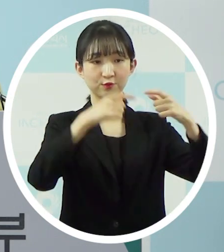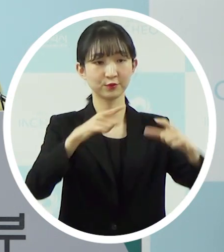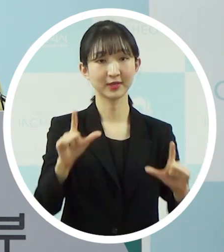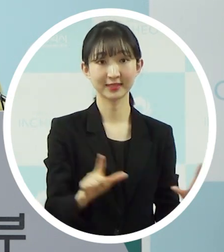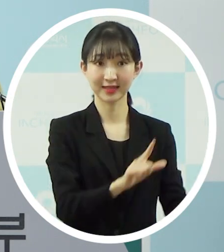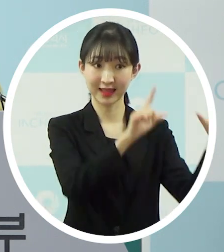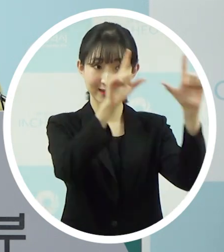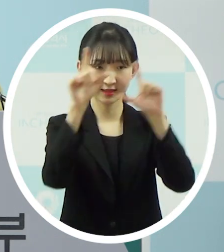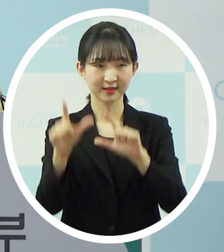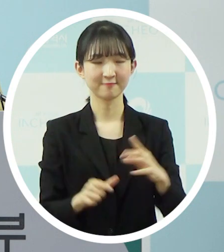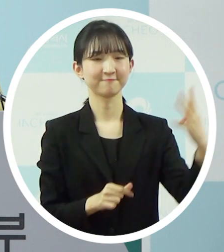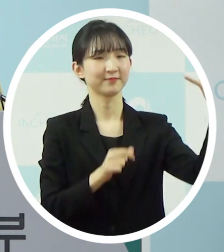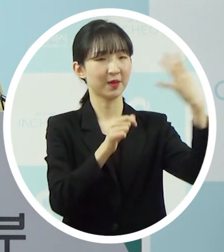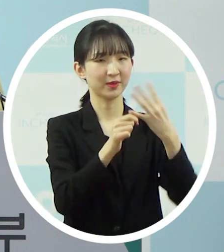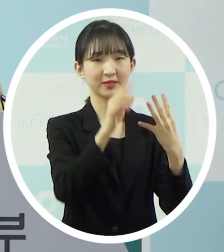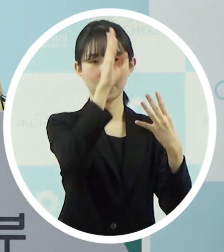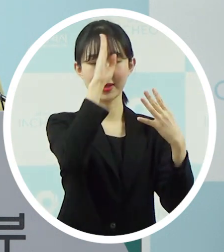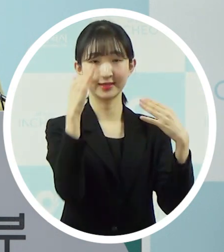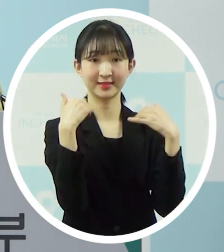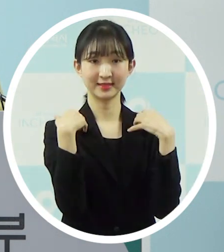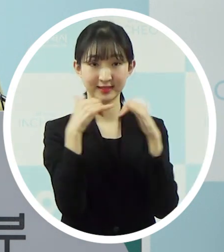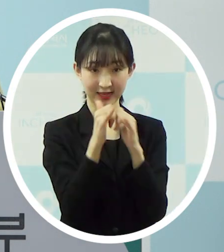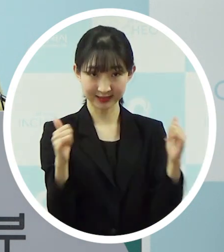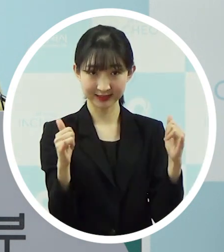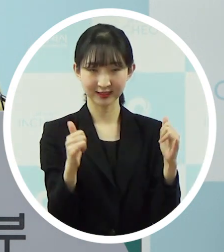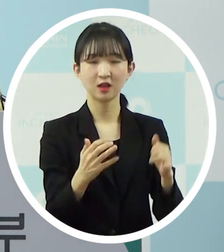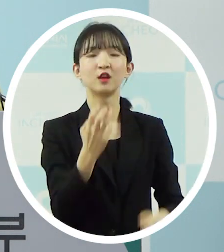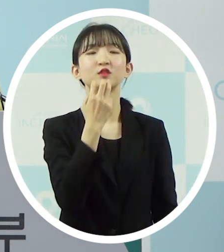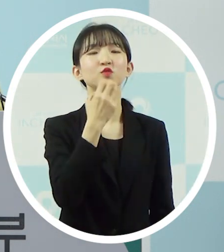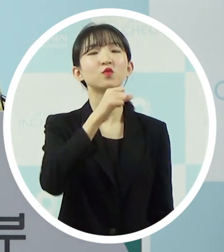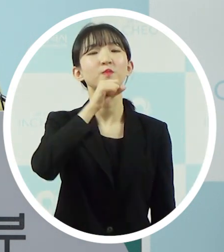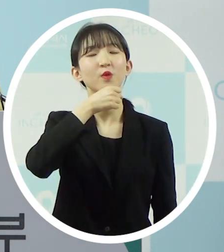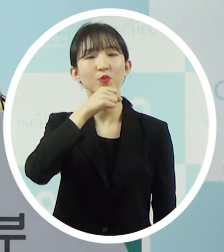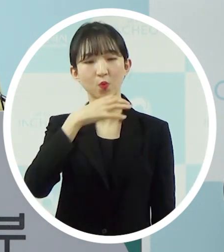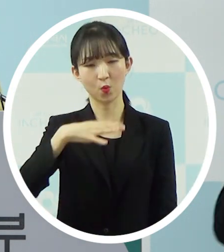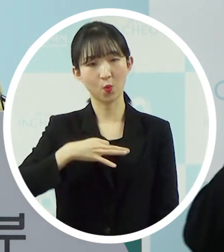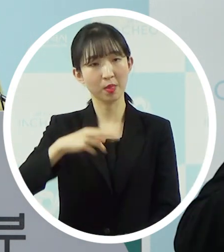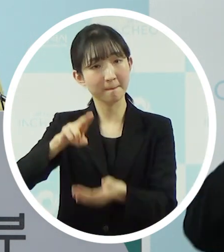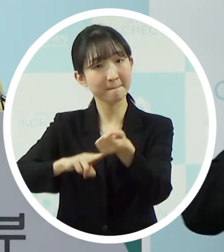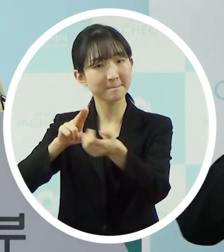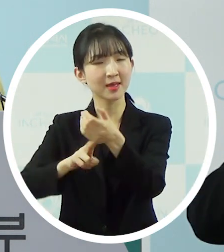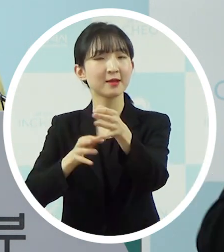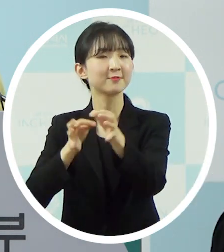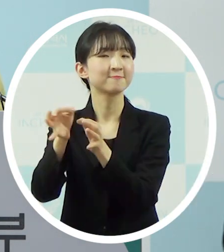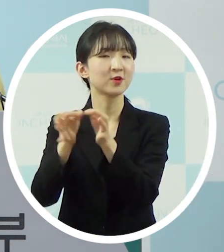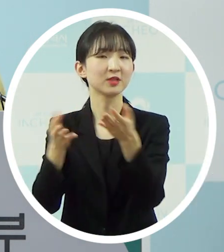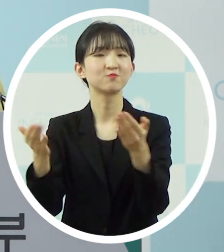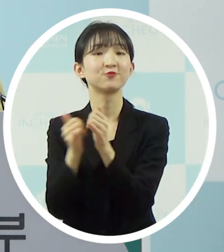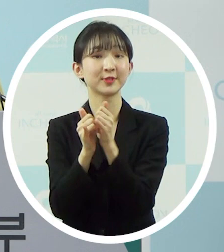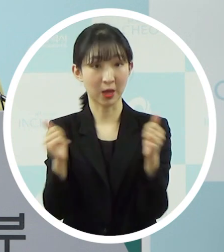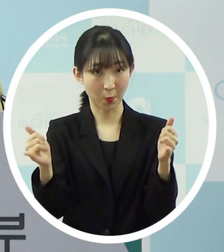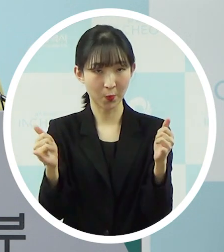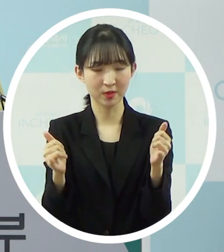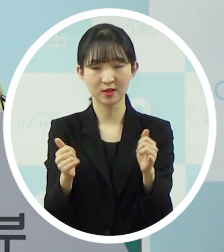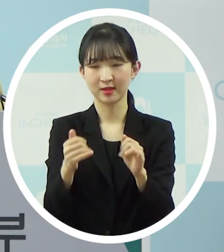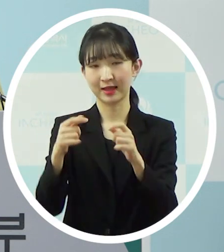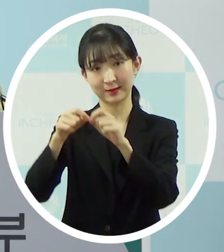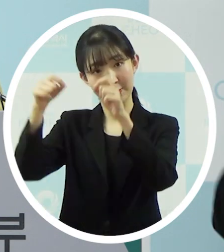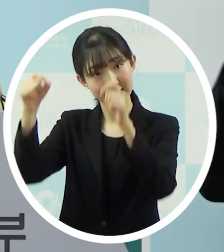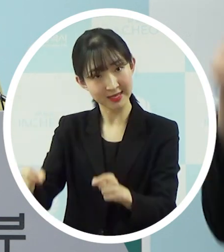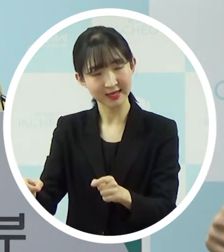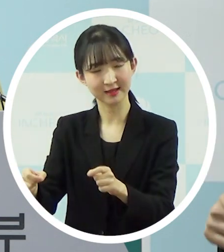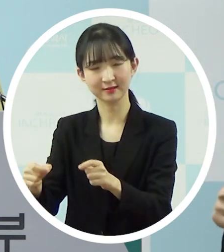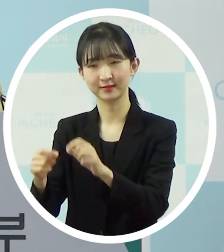네 번째 환자의 경우 서울 명동 의료회사 근무자로 같은 회사에 종사하는